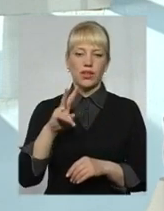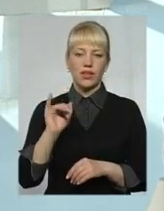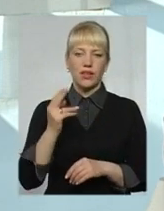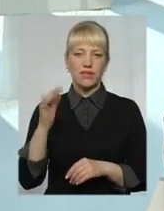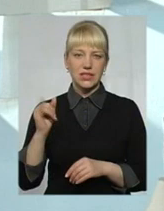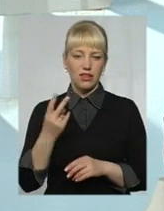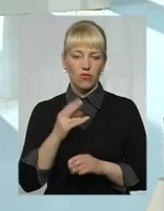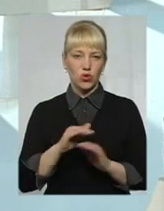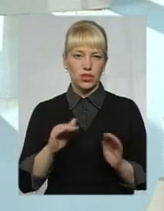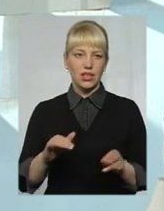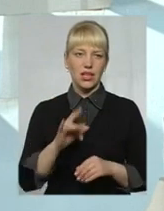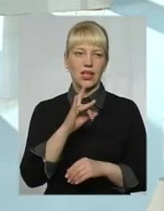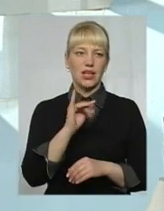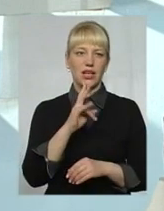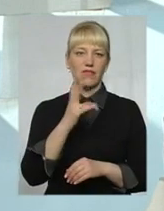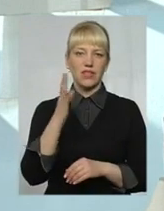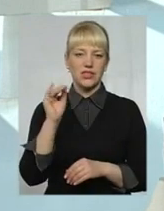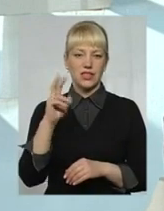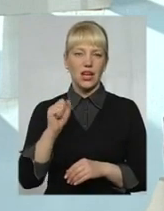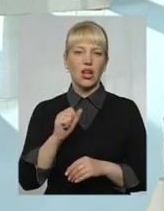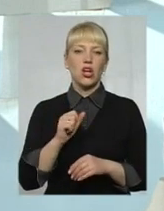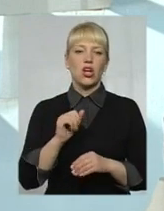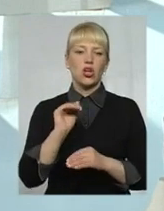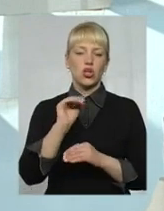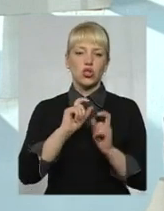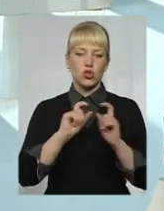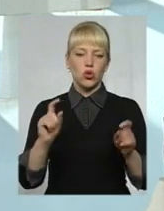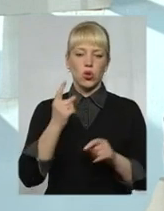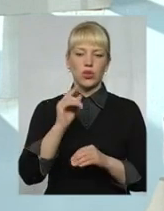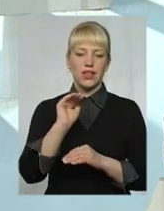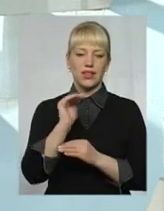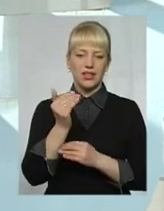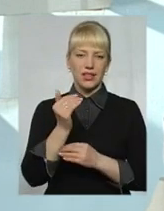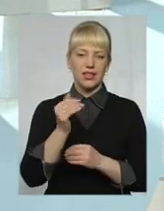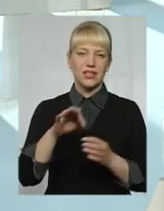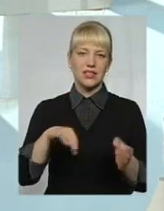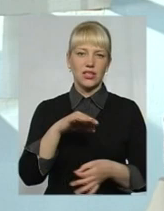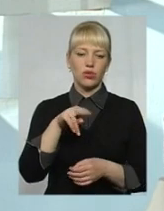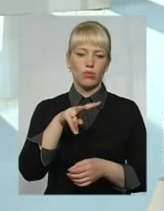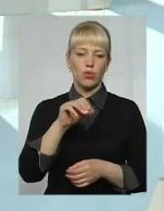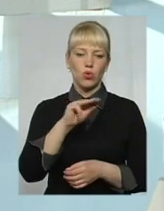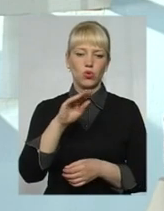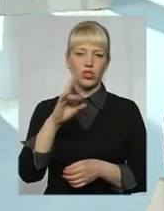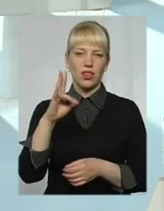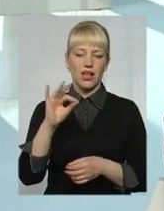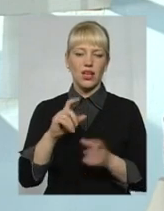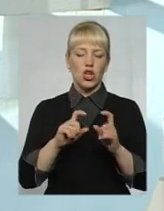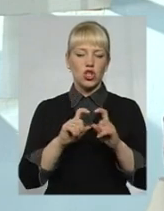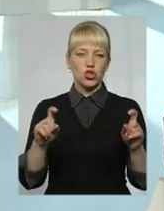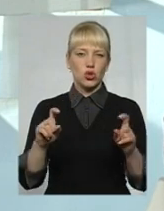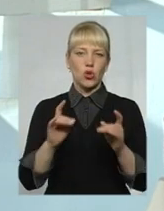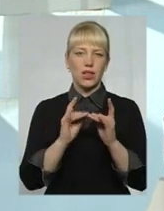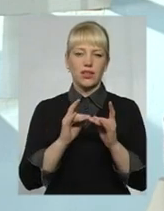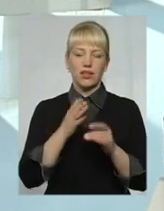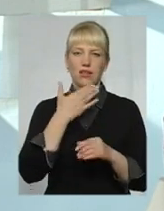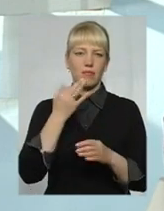У Оренінській школі одна дитина сирота. В Плужному, це велика школа, інтернат спеціальна, нема